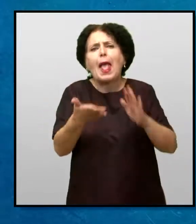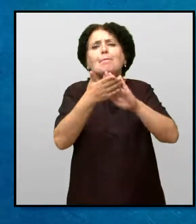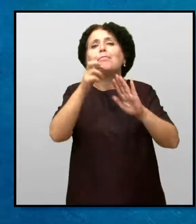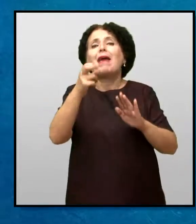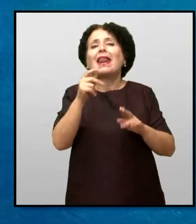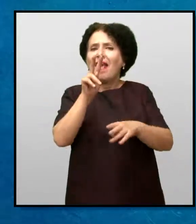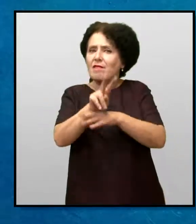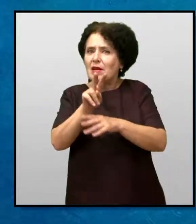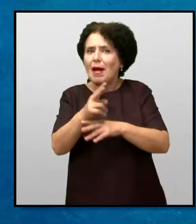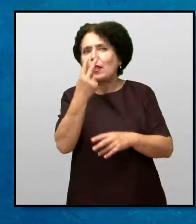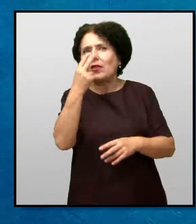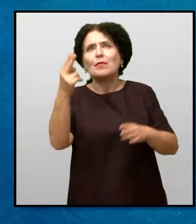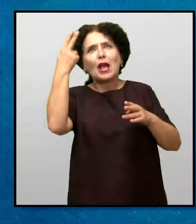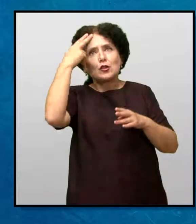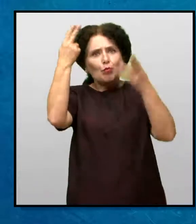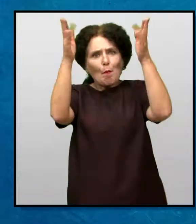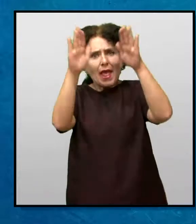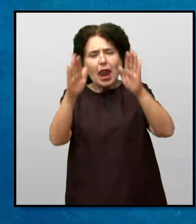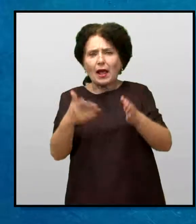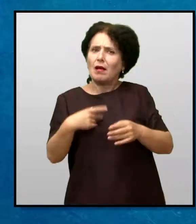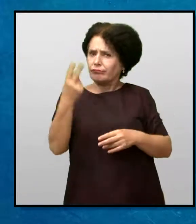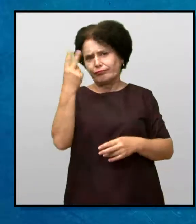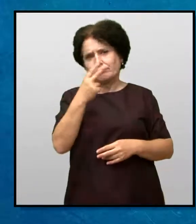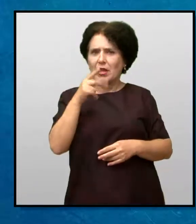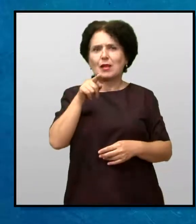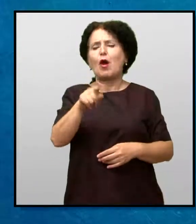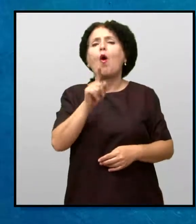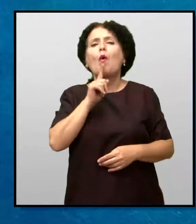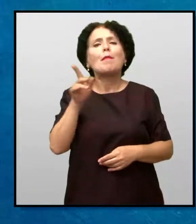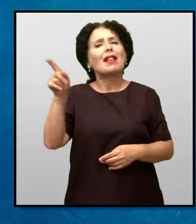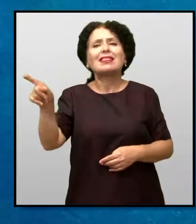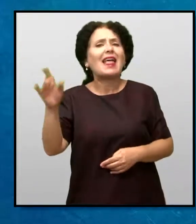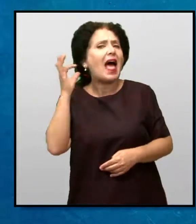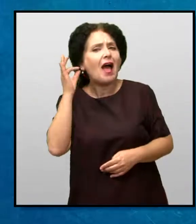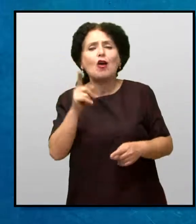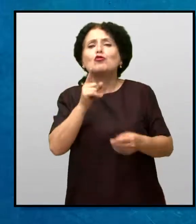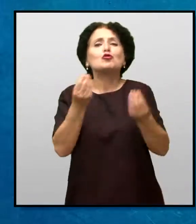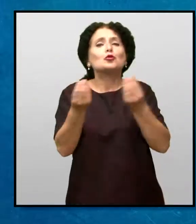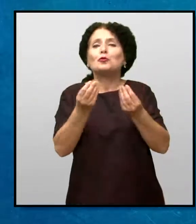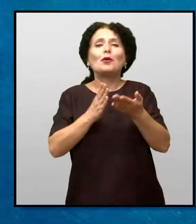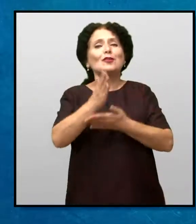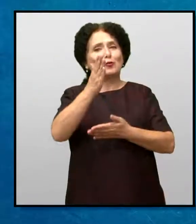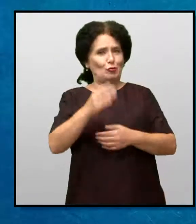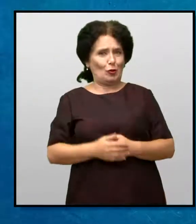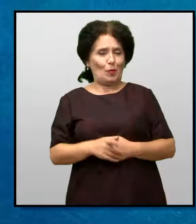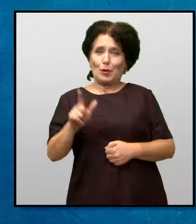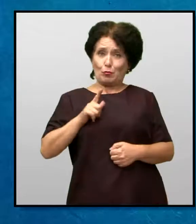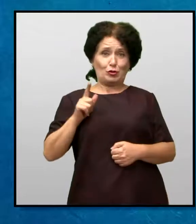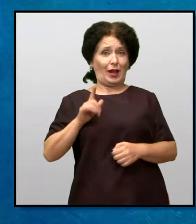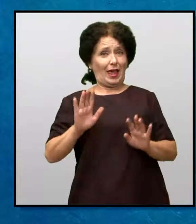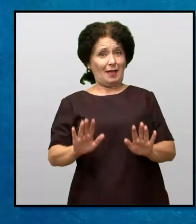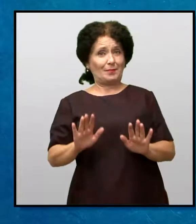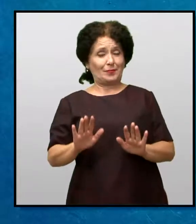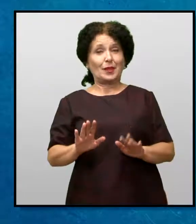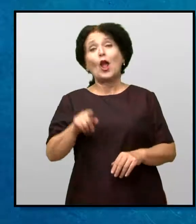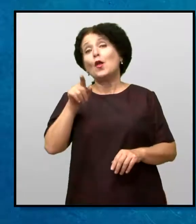повнимателно го погледнеме споменикот, ке разбереме која била таа и што и се случило Но почекай,